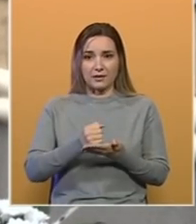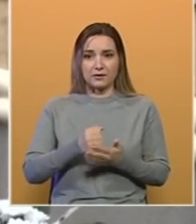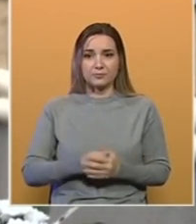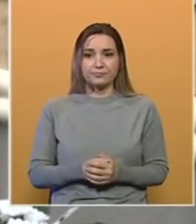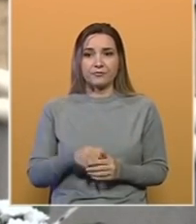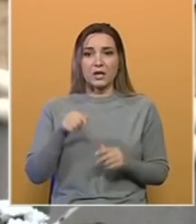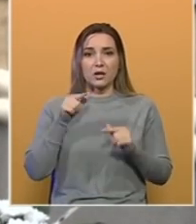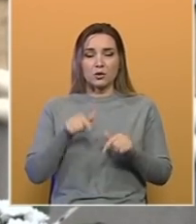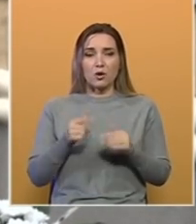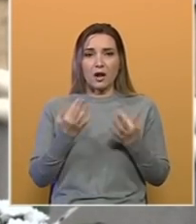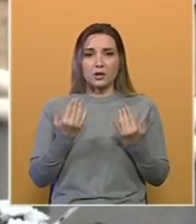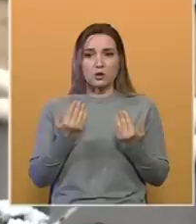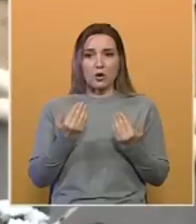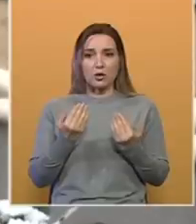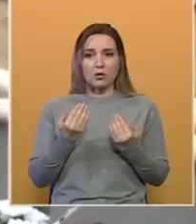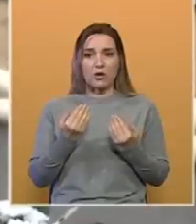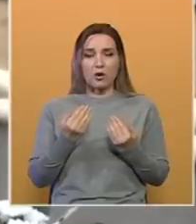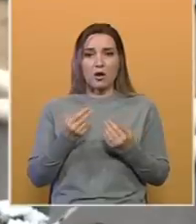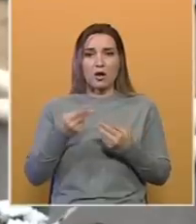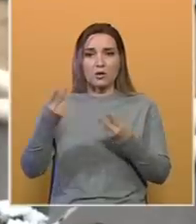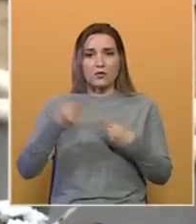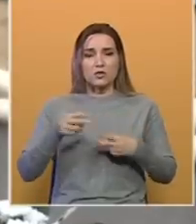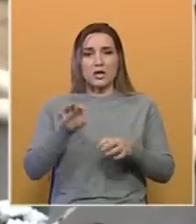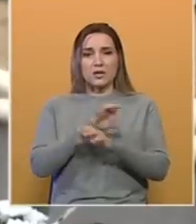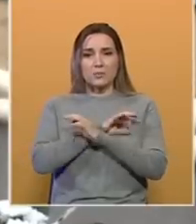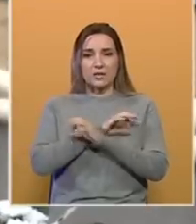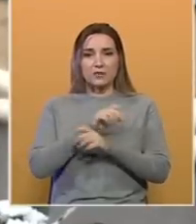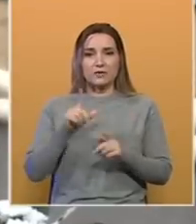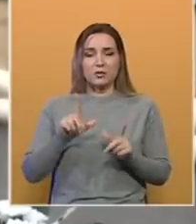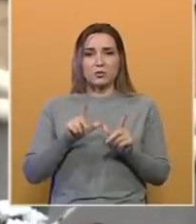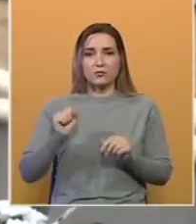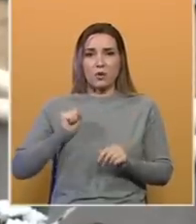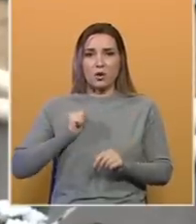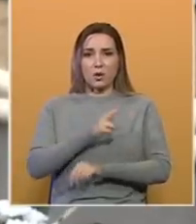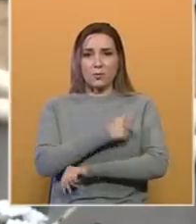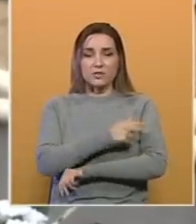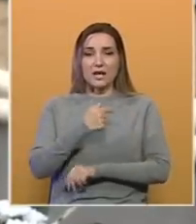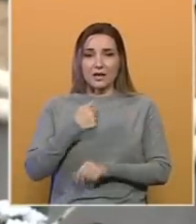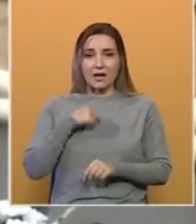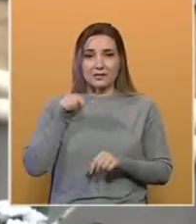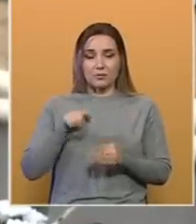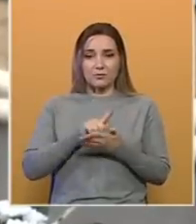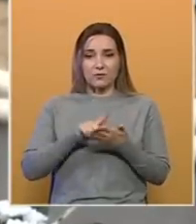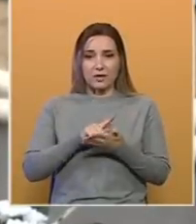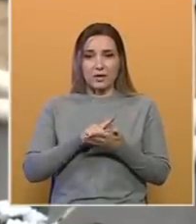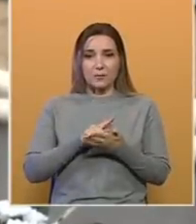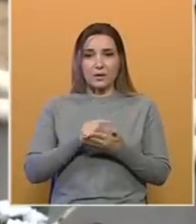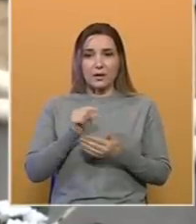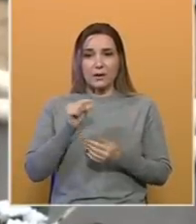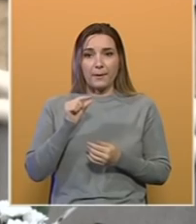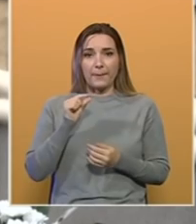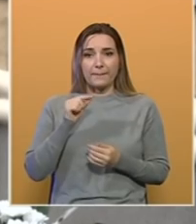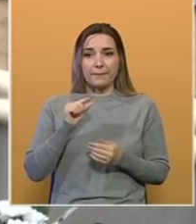To je toliko doveženijih, mrtvih u vojnoj bonci. Tada sam ja malo